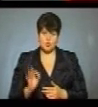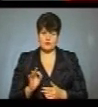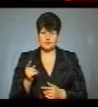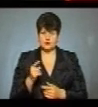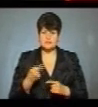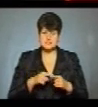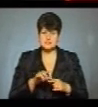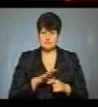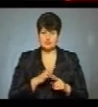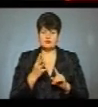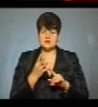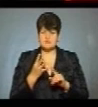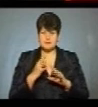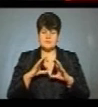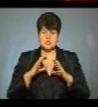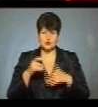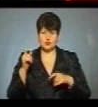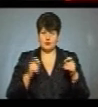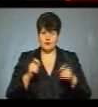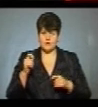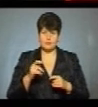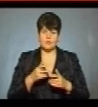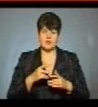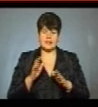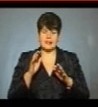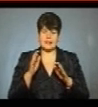відбулося під час 4-го міжнародного форуму «Кінохвиля».